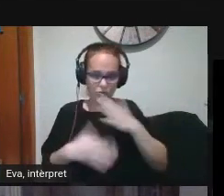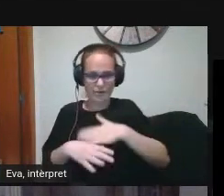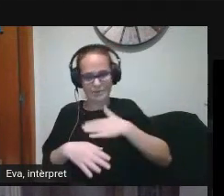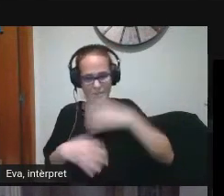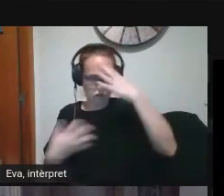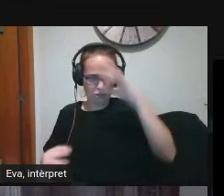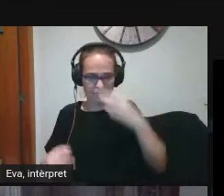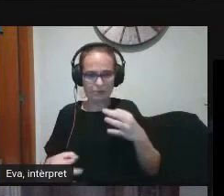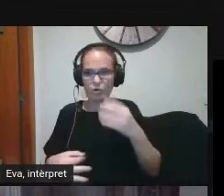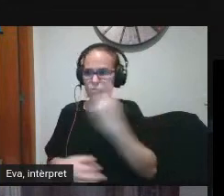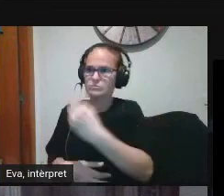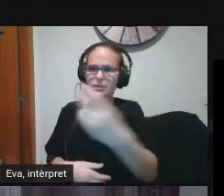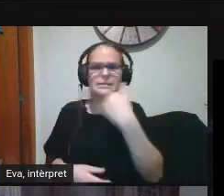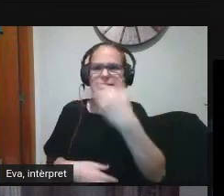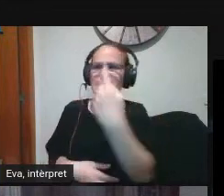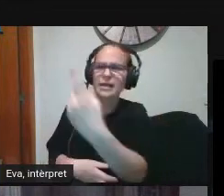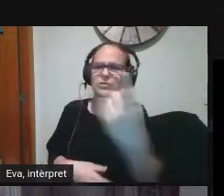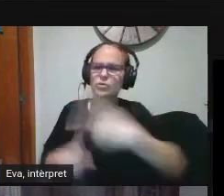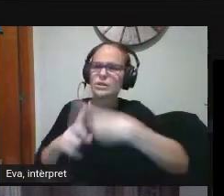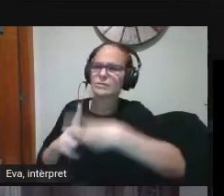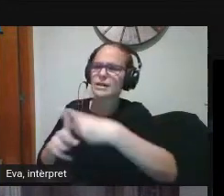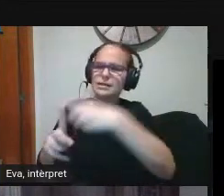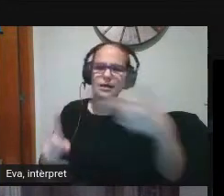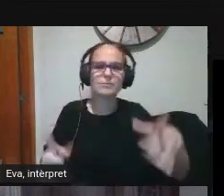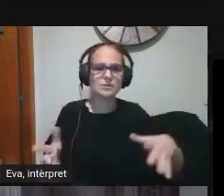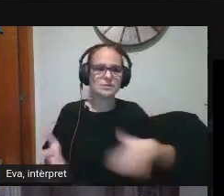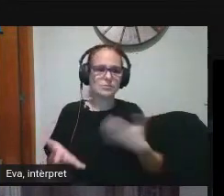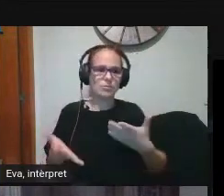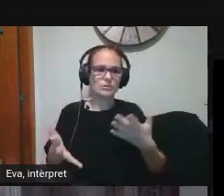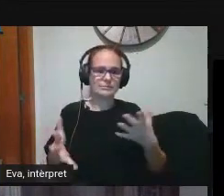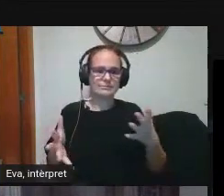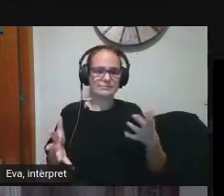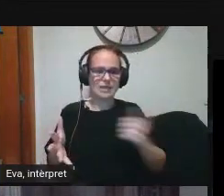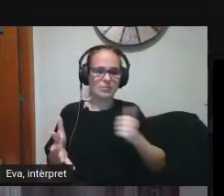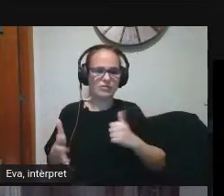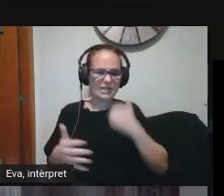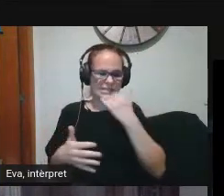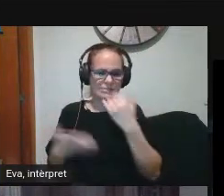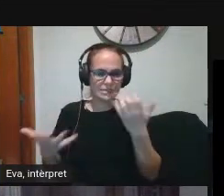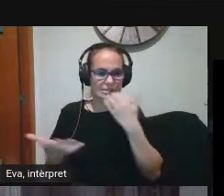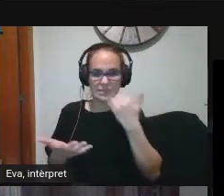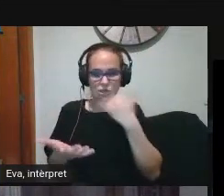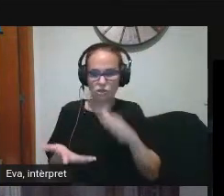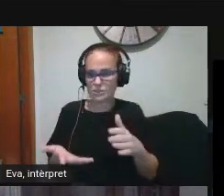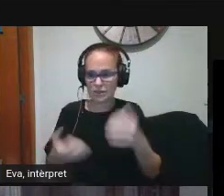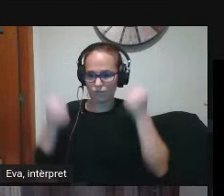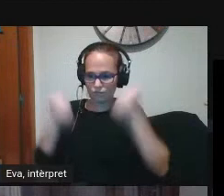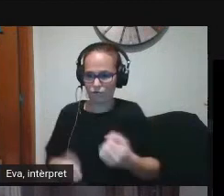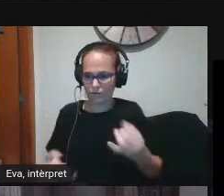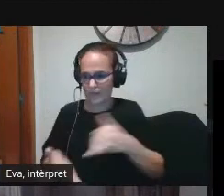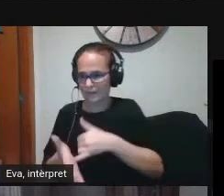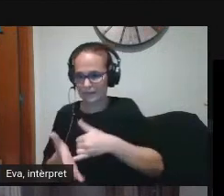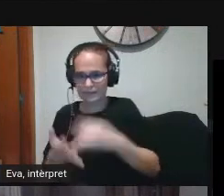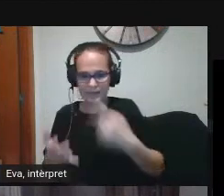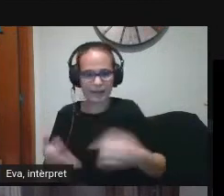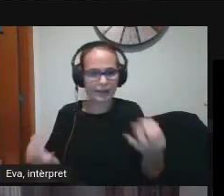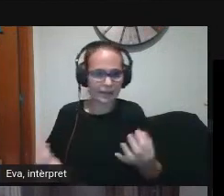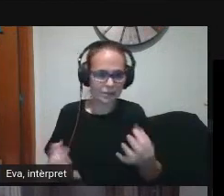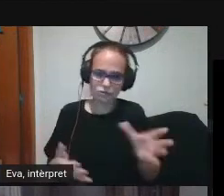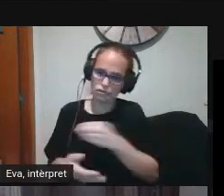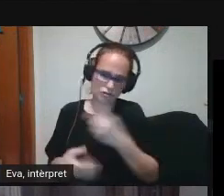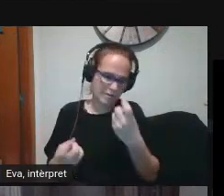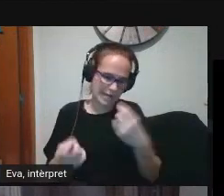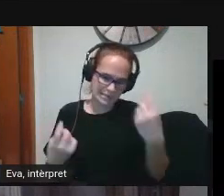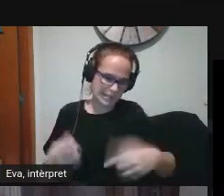recórrer per tant sé que puc aprofitar del que el centre m'ofereixi si no sé exactament què tinc de fort i quines mancances tinc i tot segur que tenim